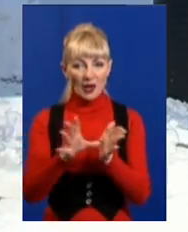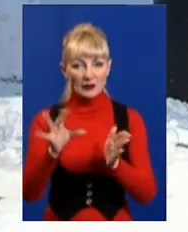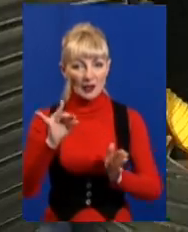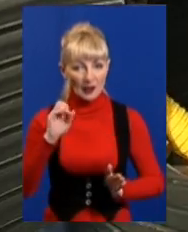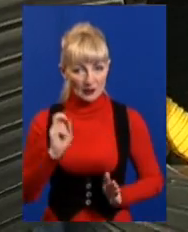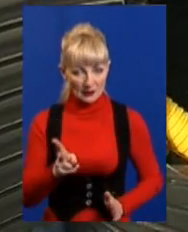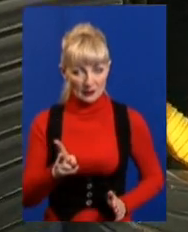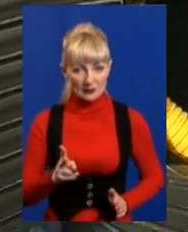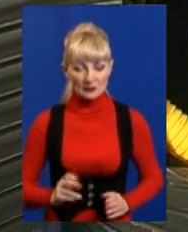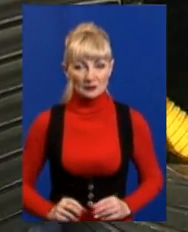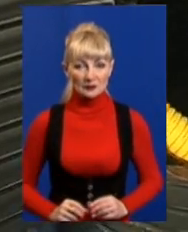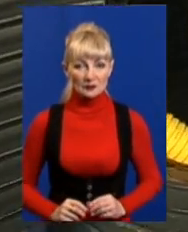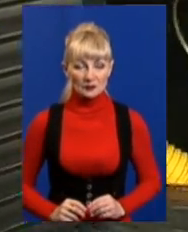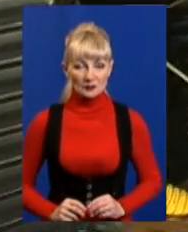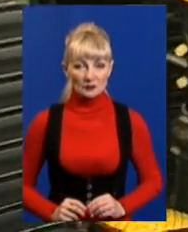генпідрядника.